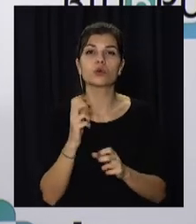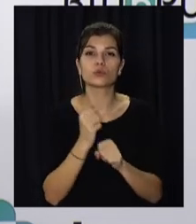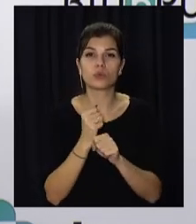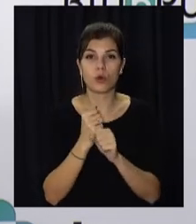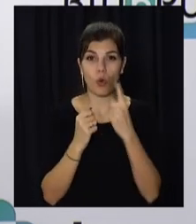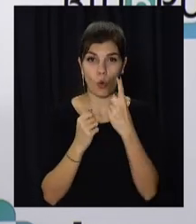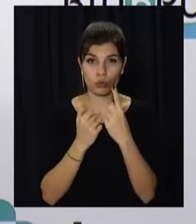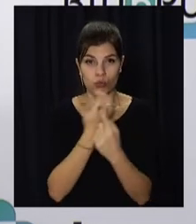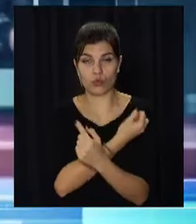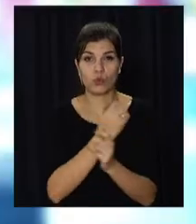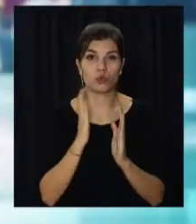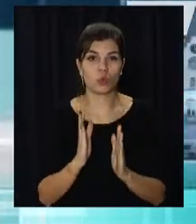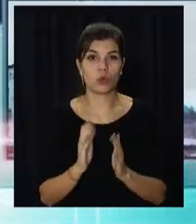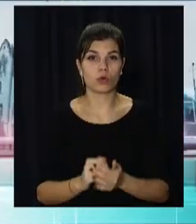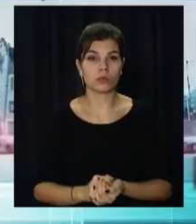одну дозу.